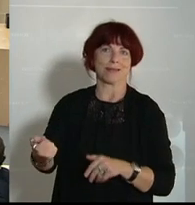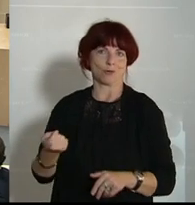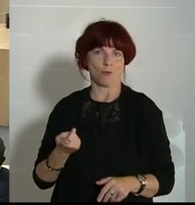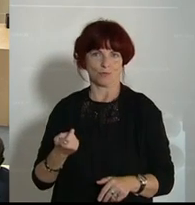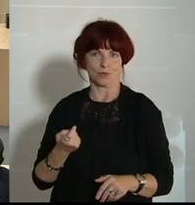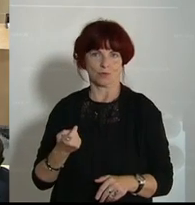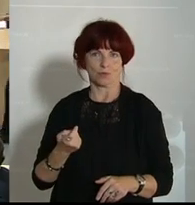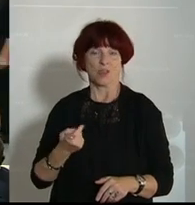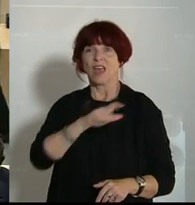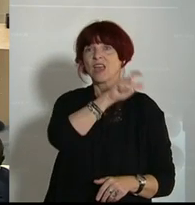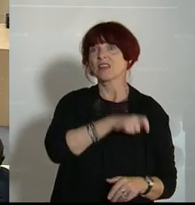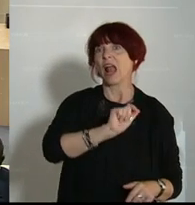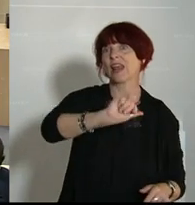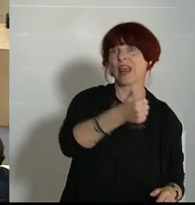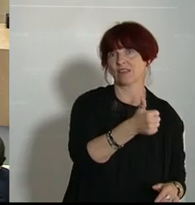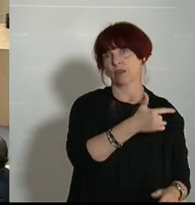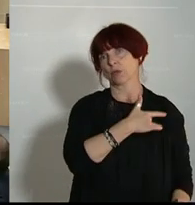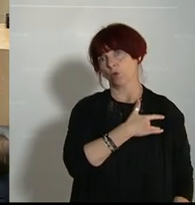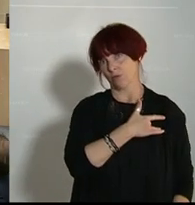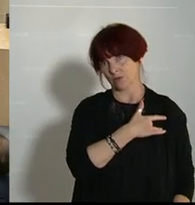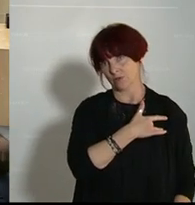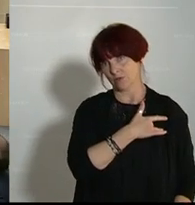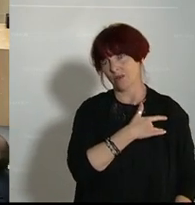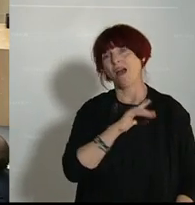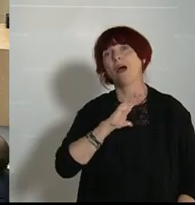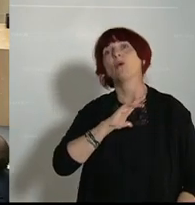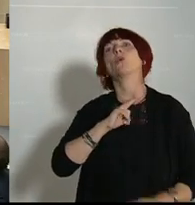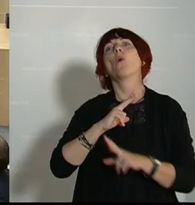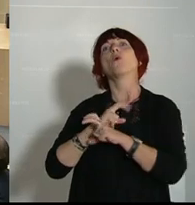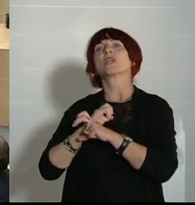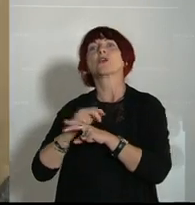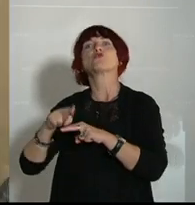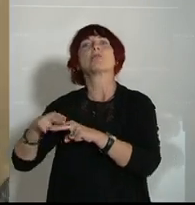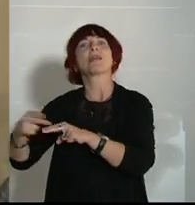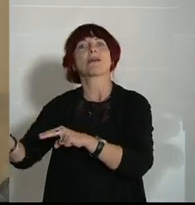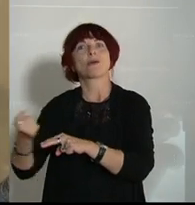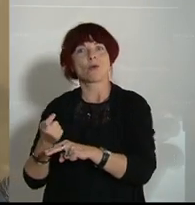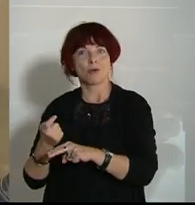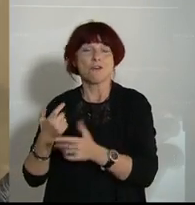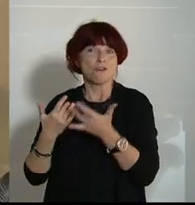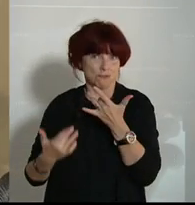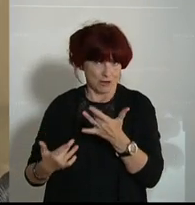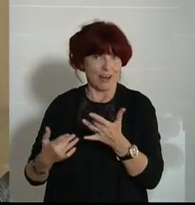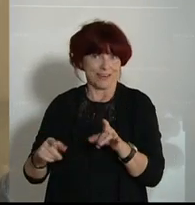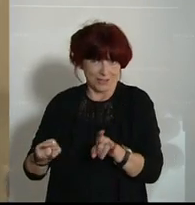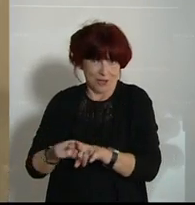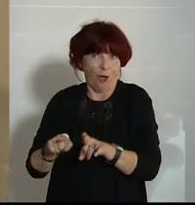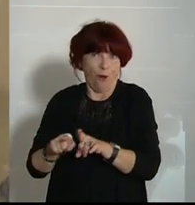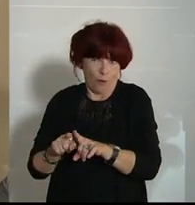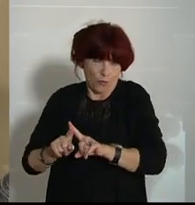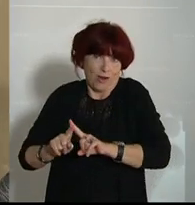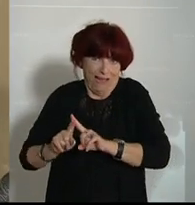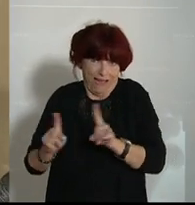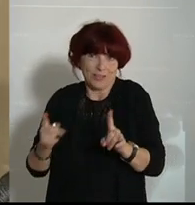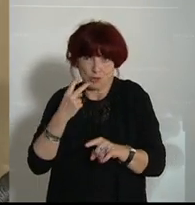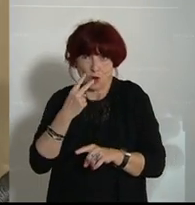wären, wie Italien, dann würde es für uns vielleicht auch anders ausschauen. Und ich würde auch ersuchen, in einem europäischen Kontext,